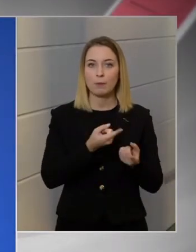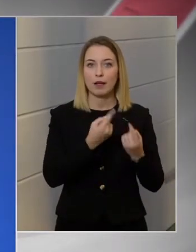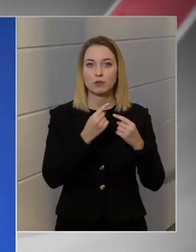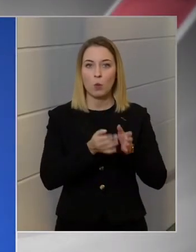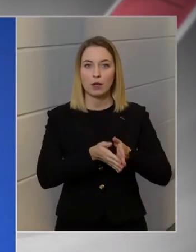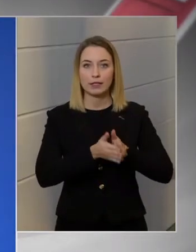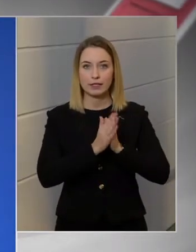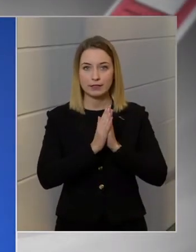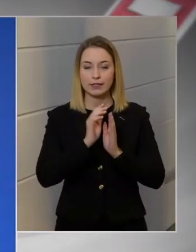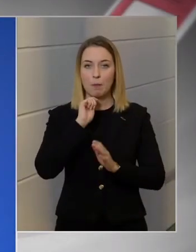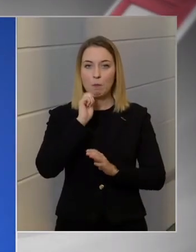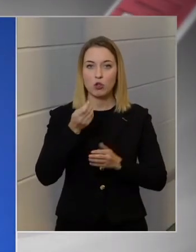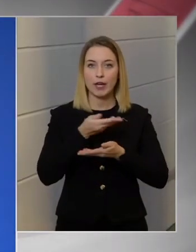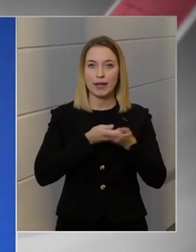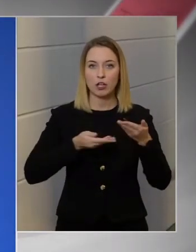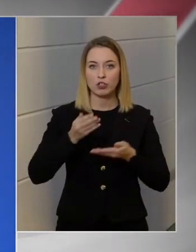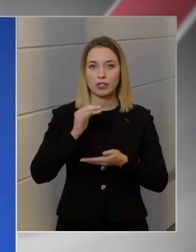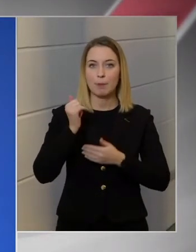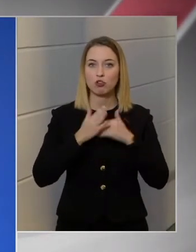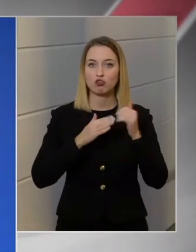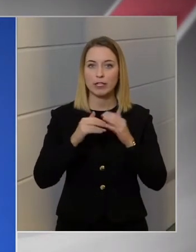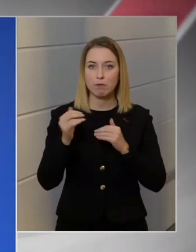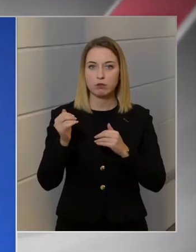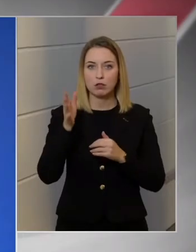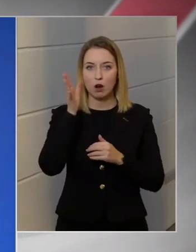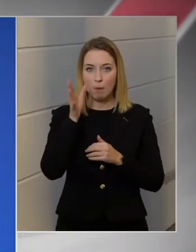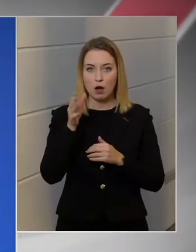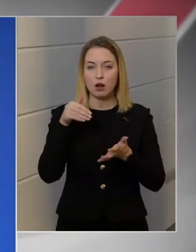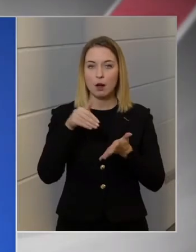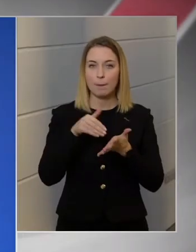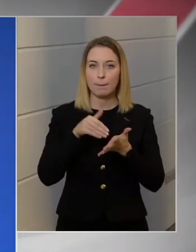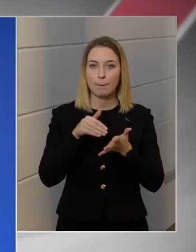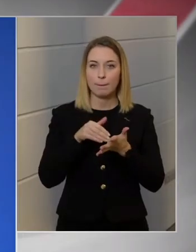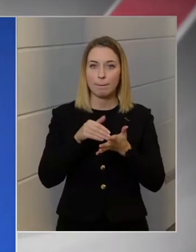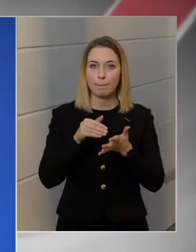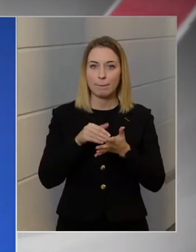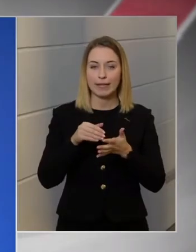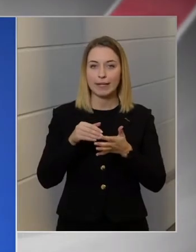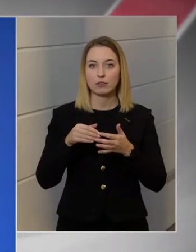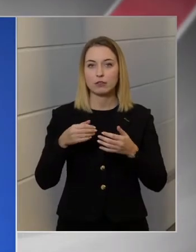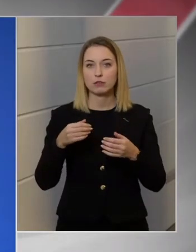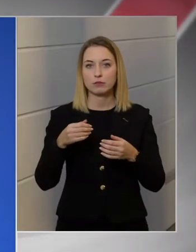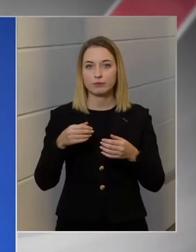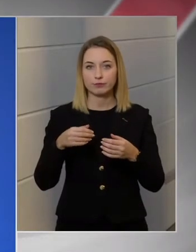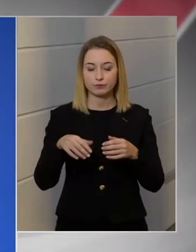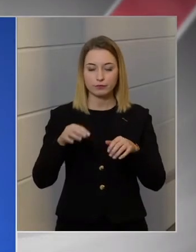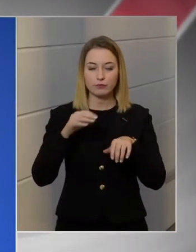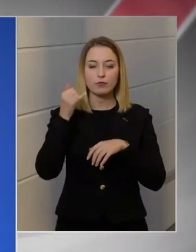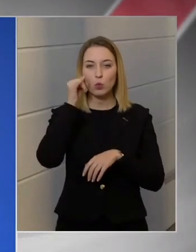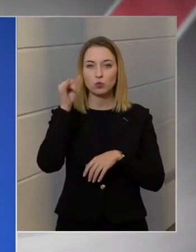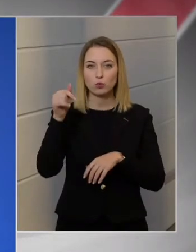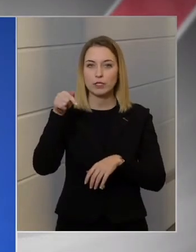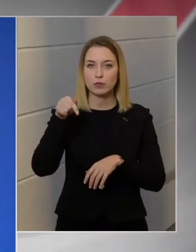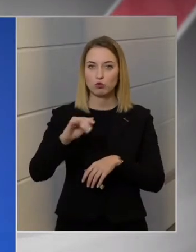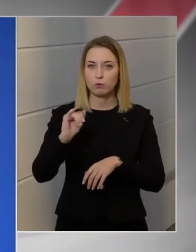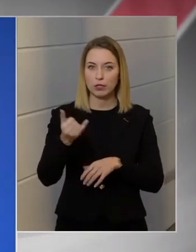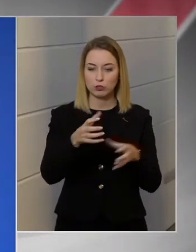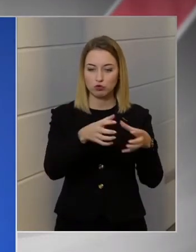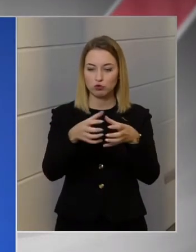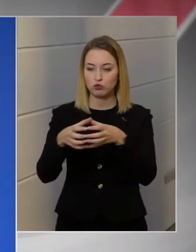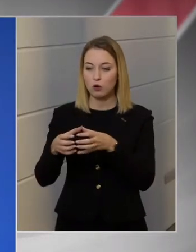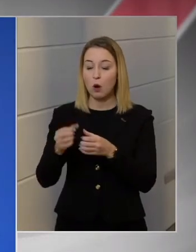a Magyar Kereskedelmi és Iparkamara, és még a turizmusban legalább 11 nehány szervezet is, tehát mondhatni, hogy a